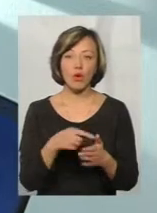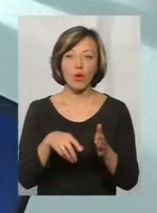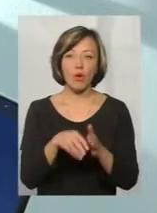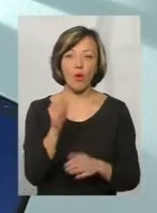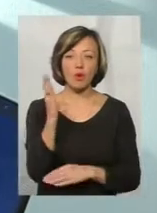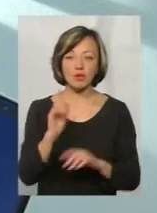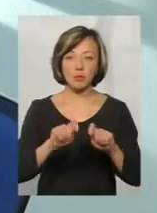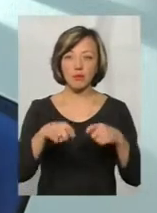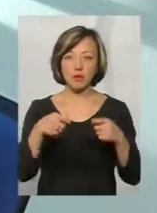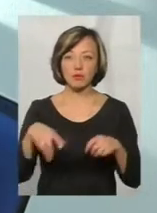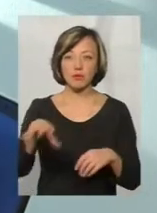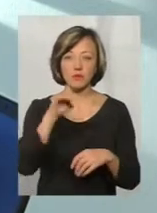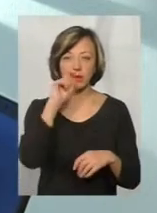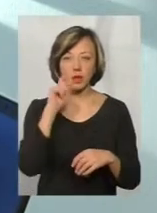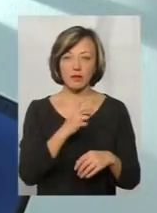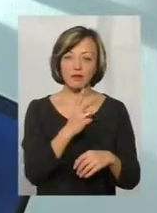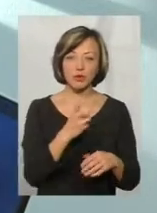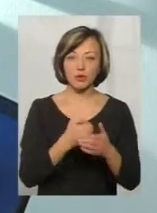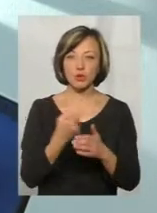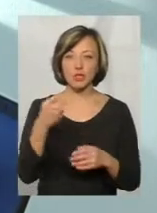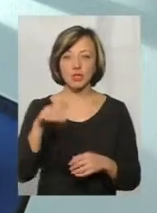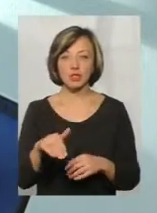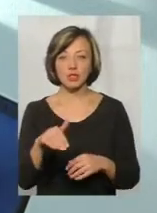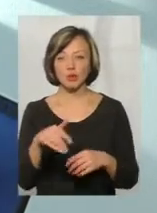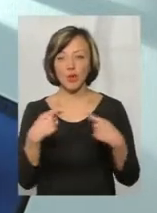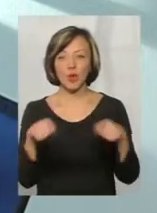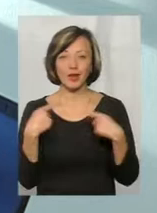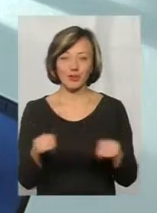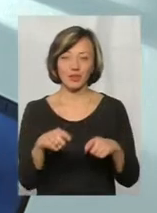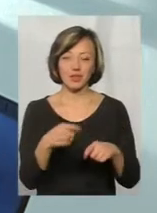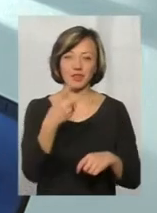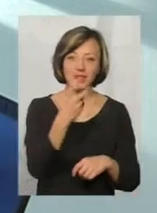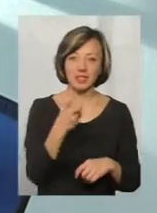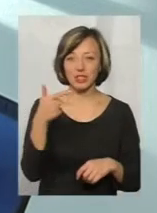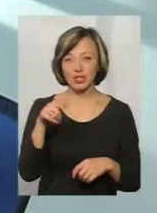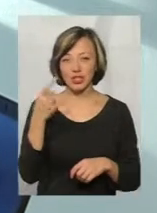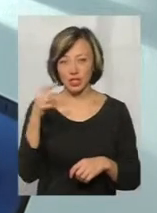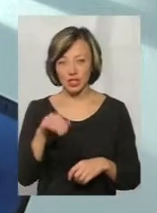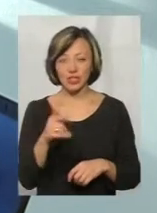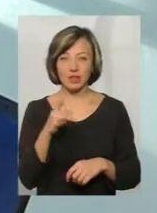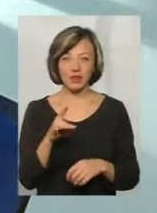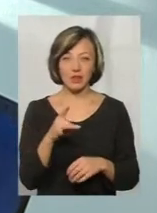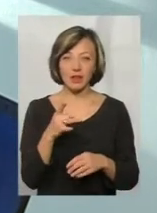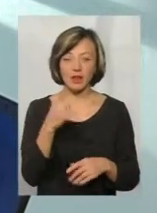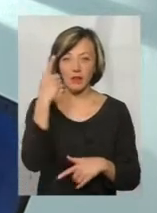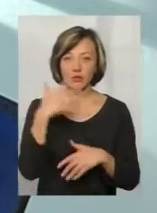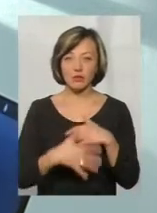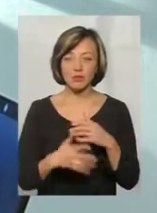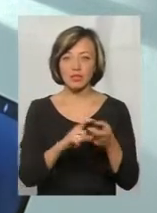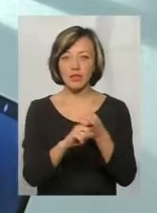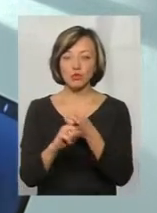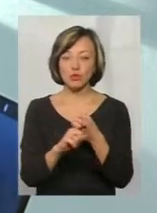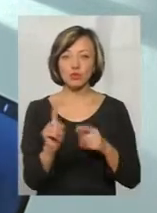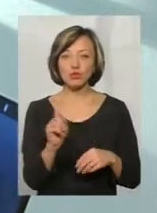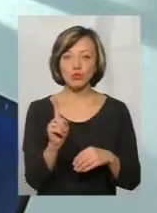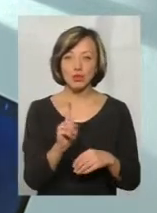продаючи його по всій Україні від 200 до 1000 гривень за один голос. І вони не усвідомлюють зв'язку між